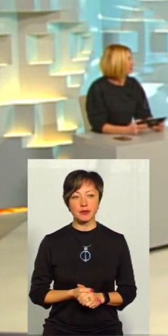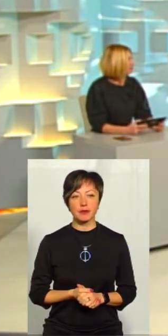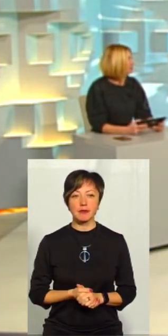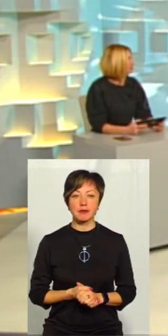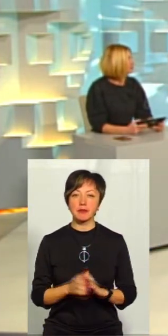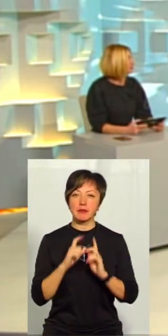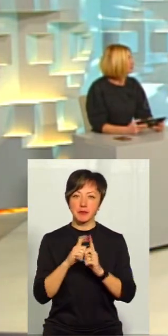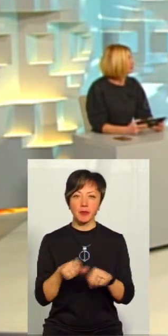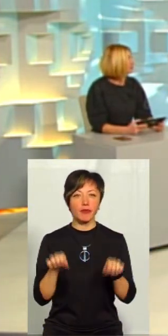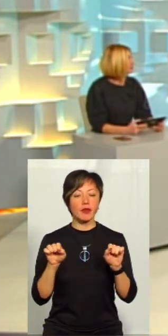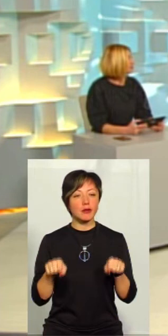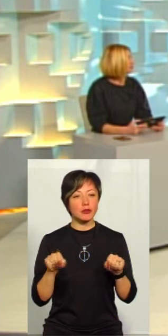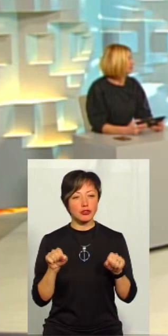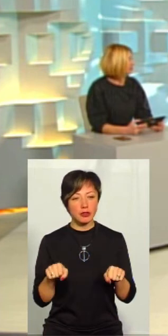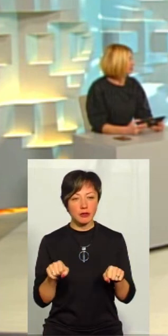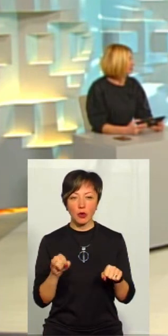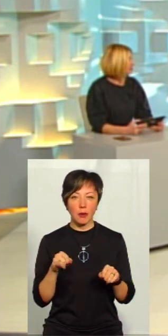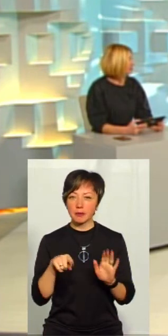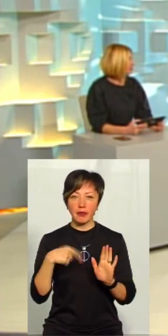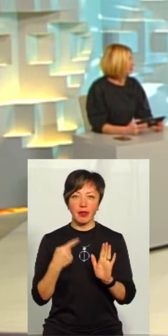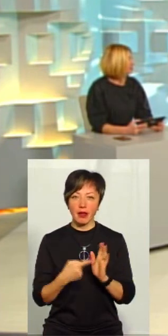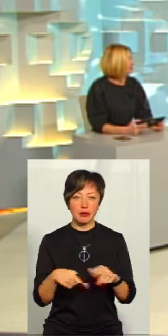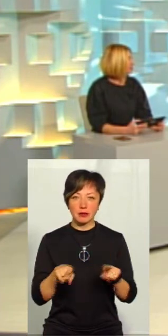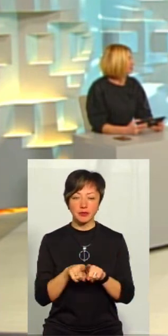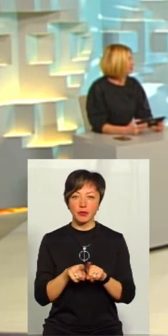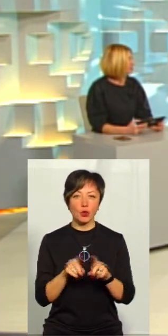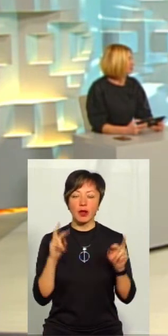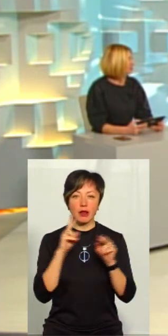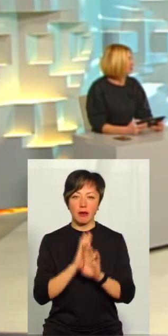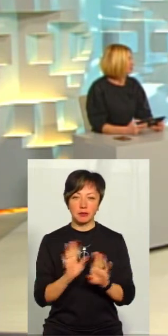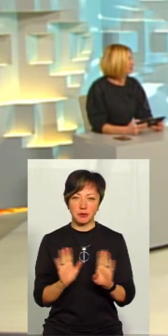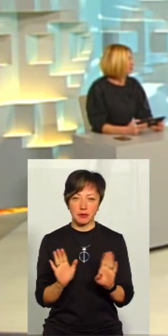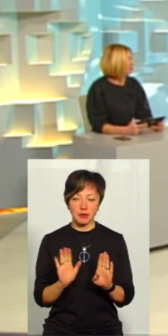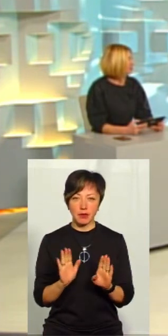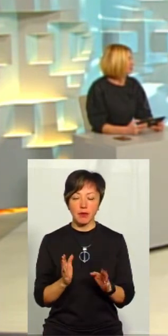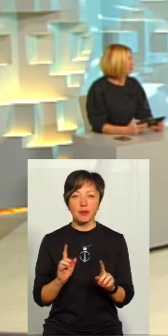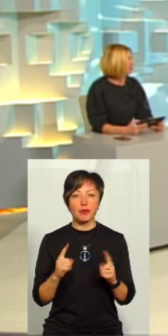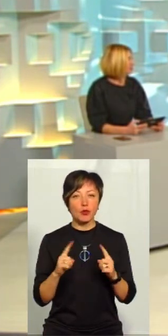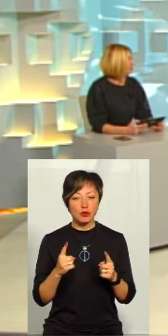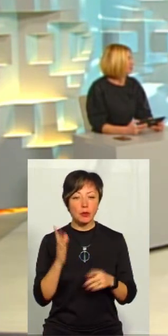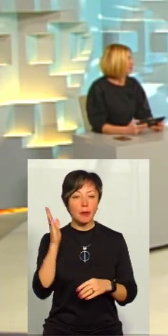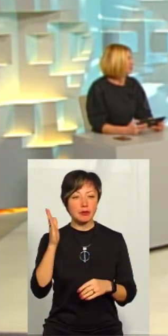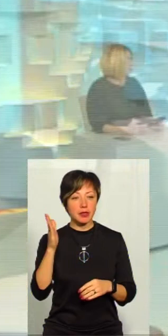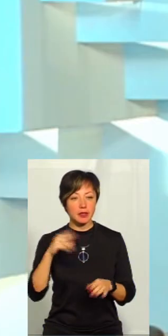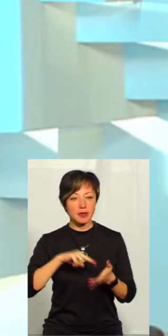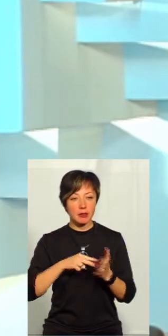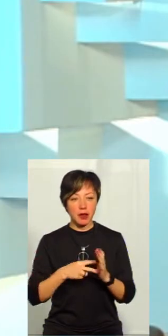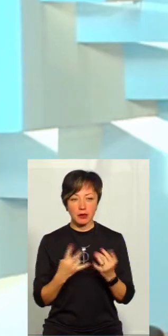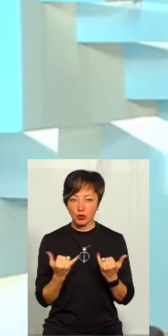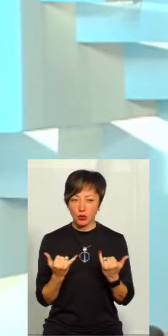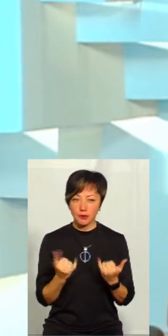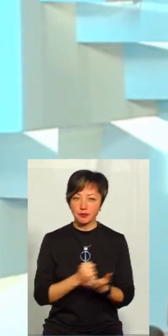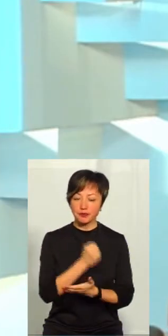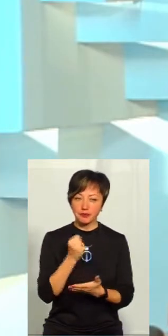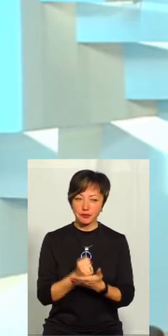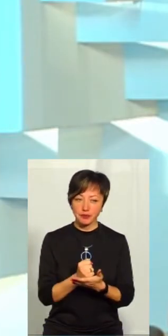Можливо, навіть і не ставила так запитання, що не так. Тому що перспективний план, який на сьогодні